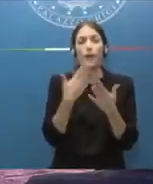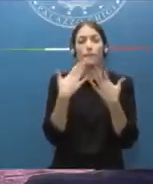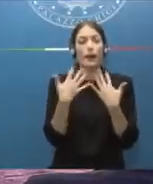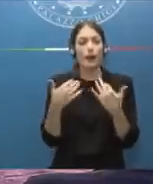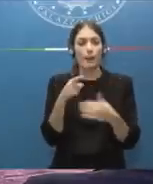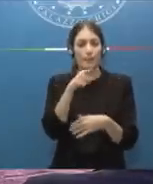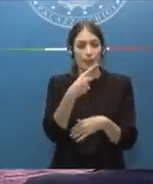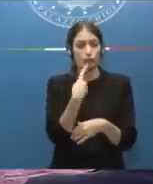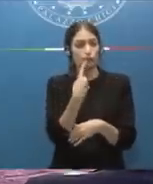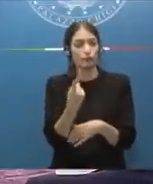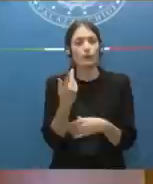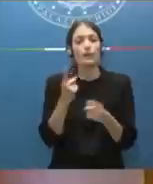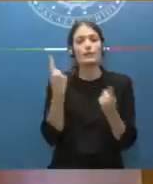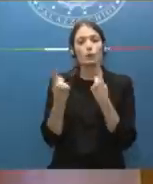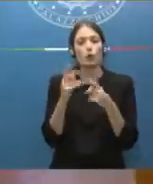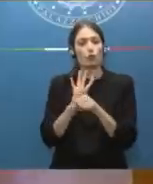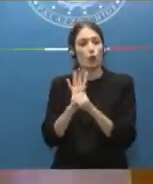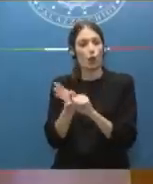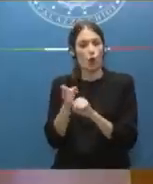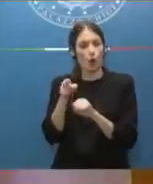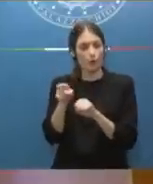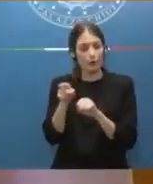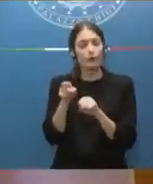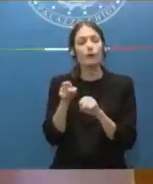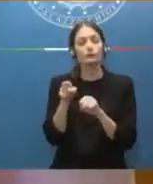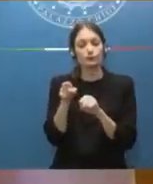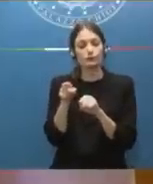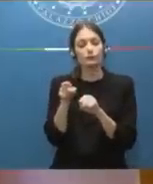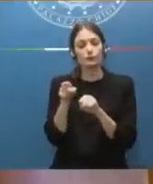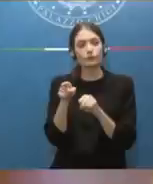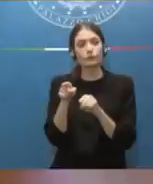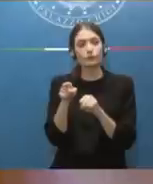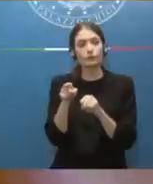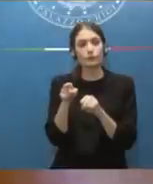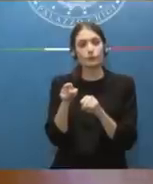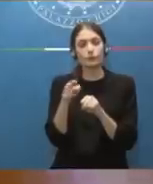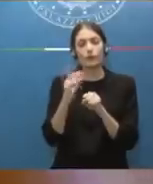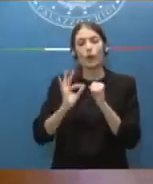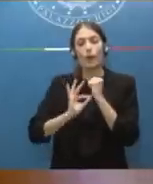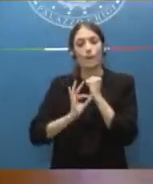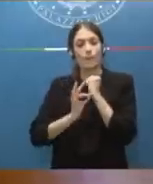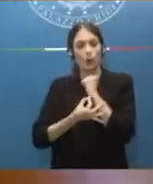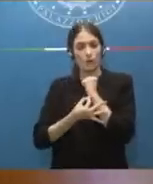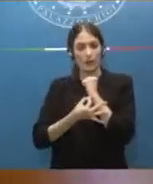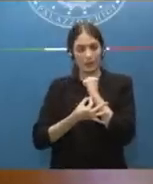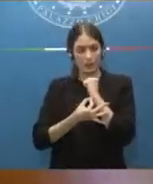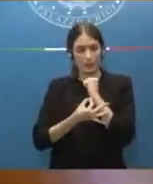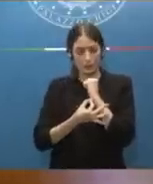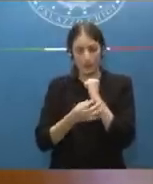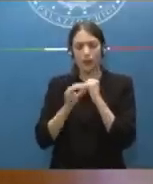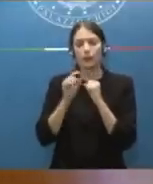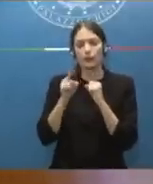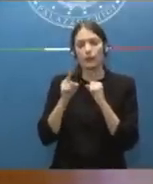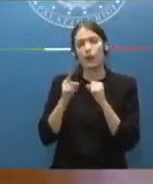riguardo al Covid ha detto poi con questi provvedimenti diciamo che ha segnato la